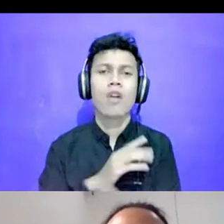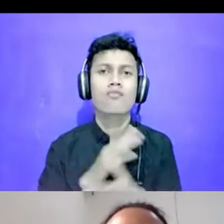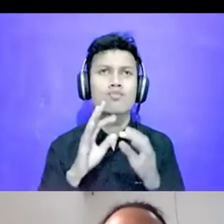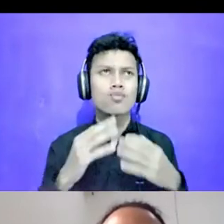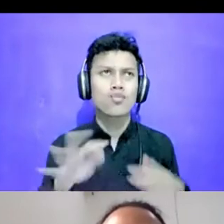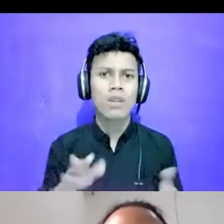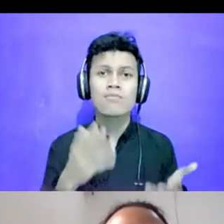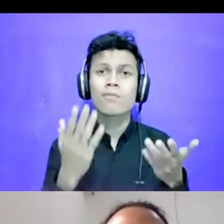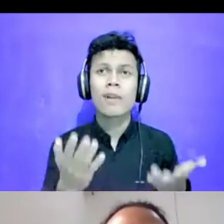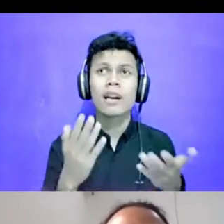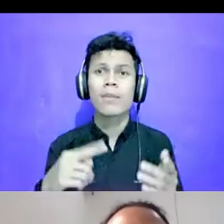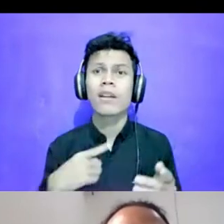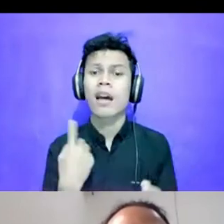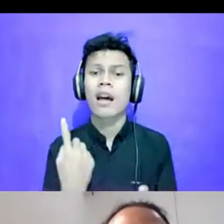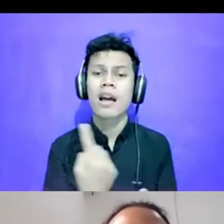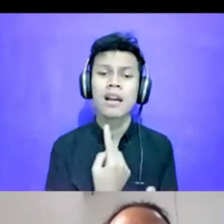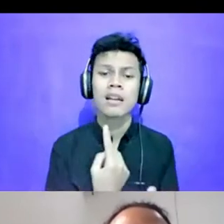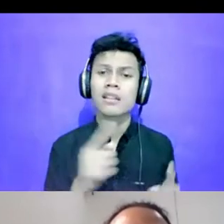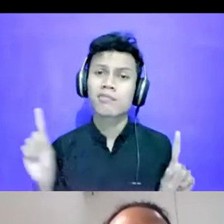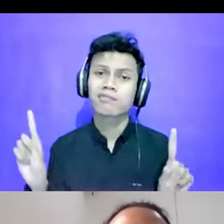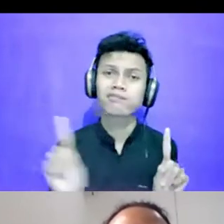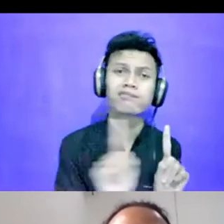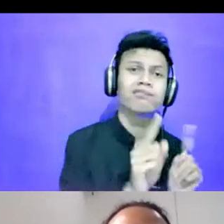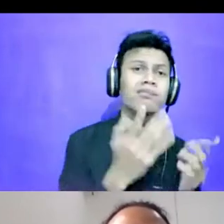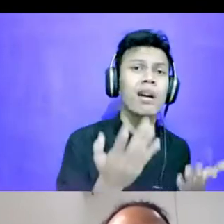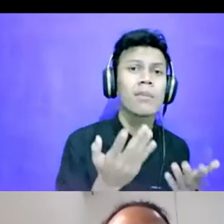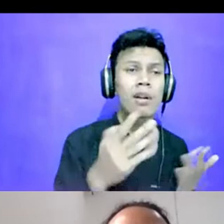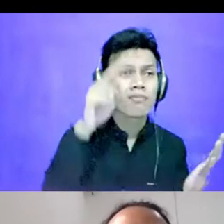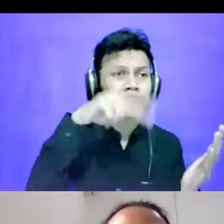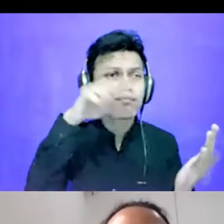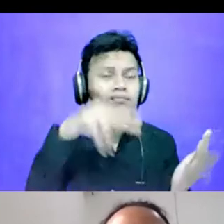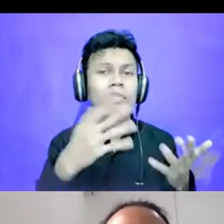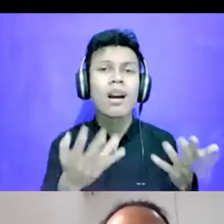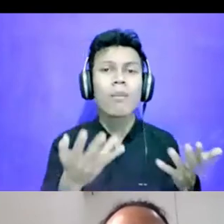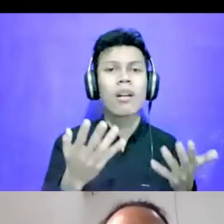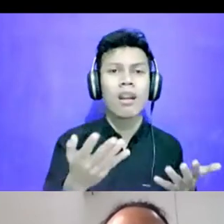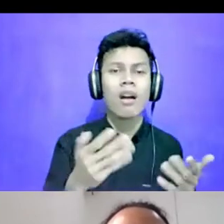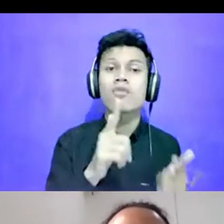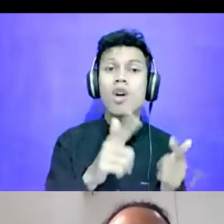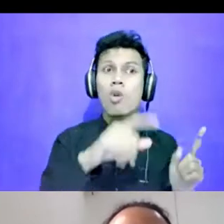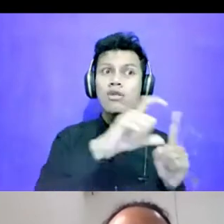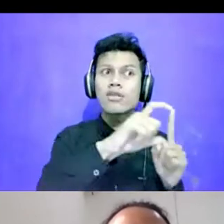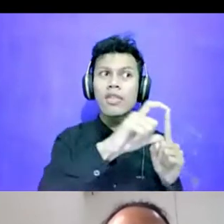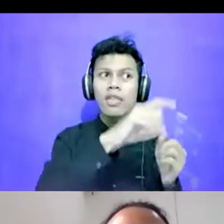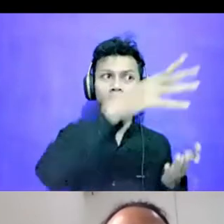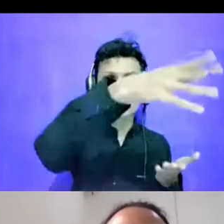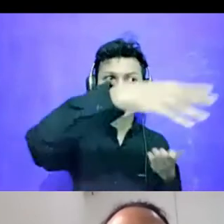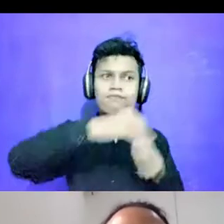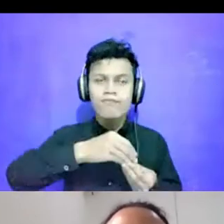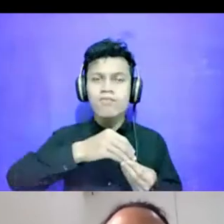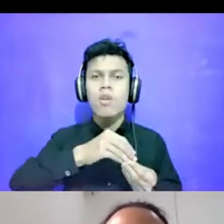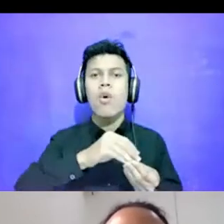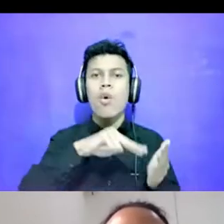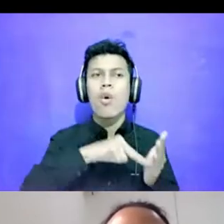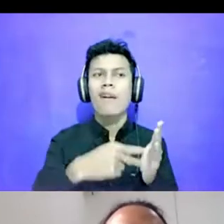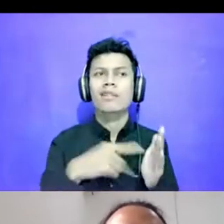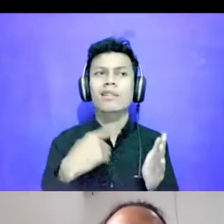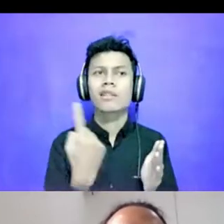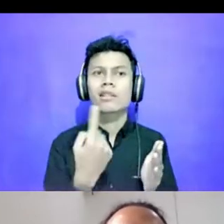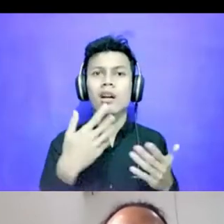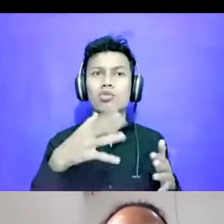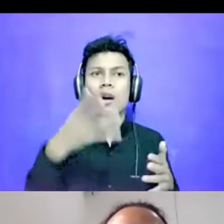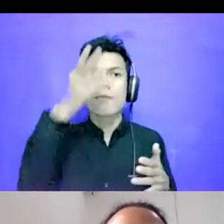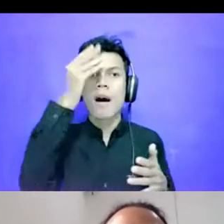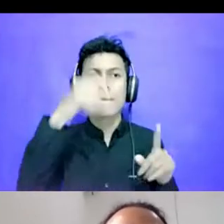ini? Salah satunya ketika kita sudah pegang data ini, kita tahu kodenya, kita tahu nama paketnya,